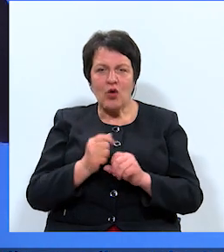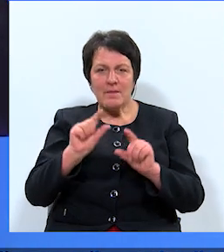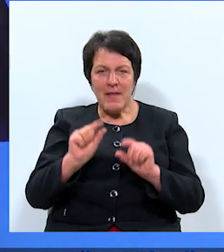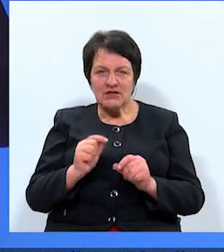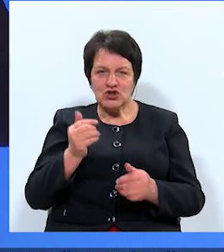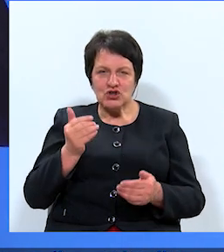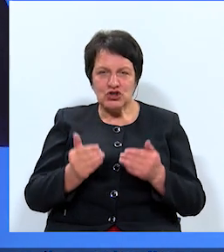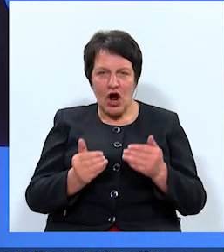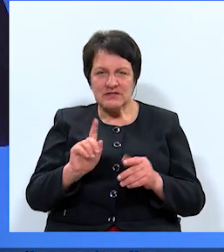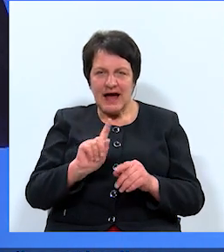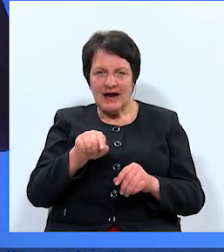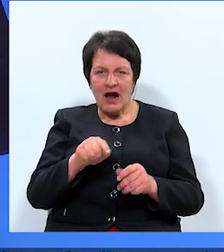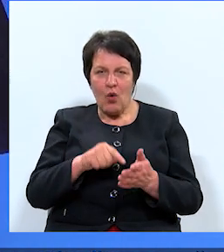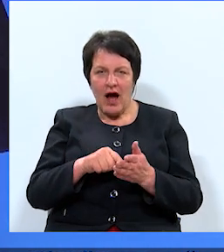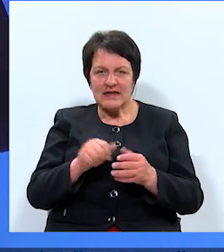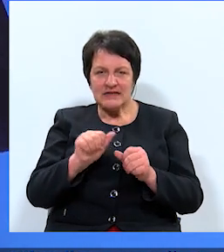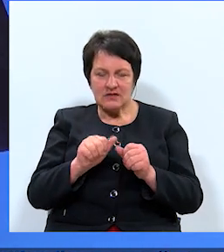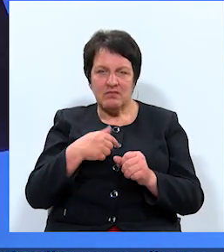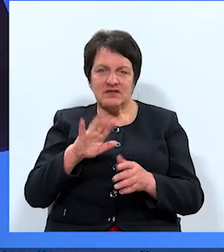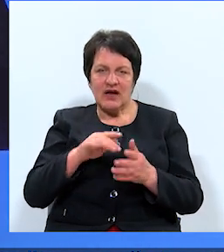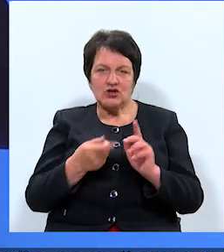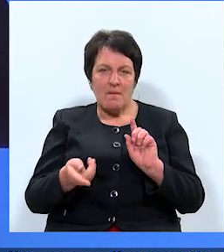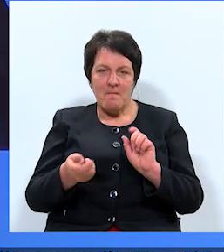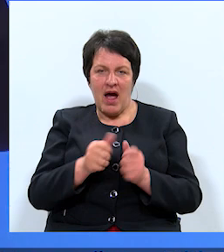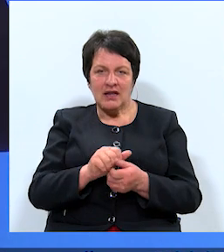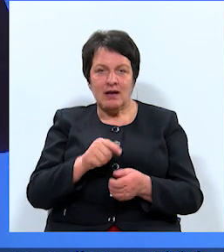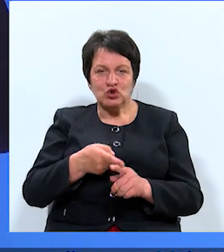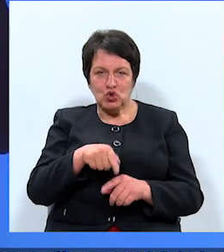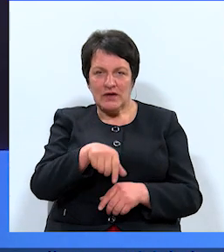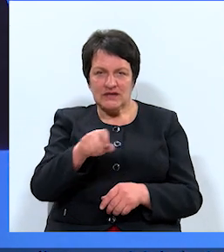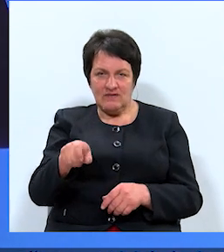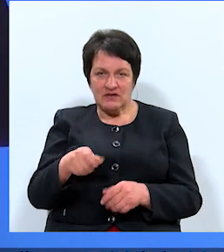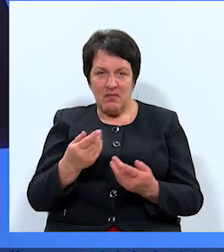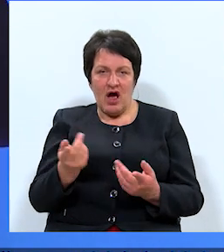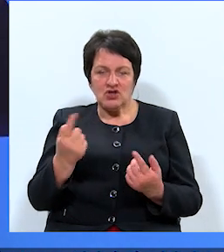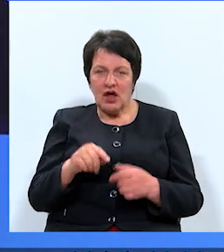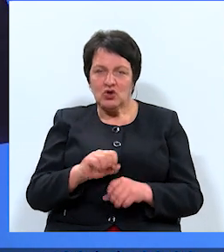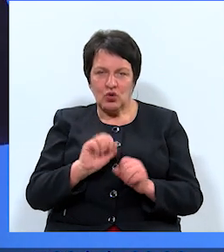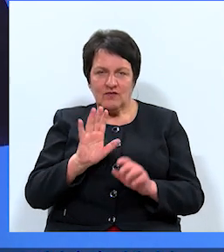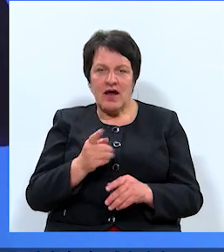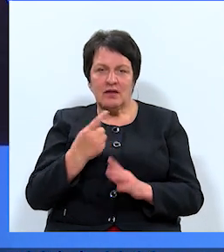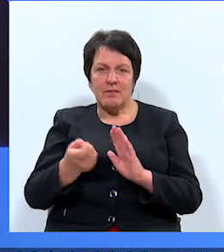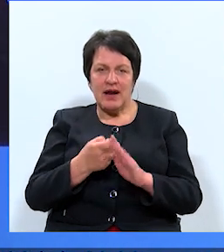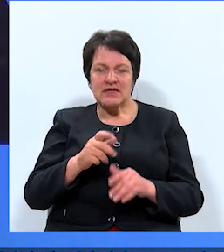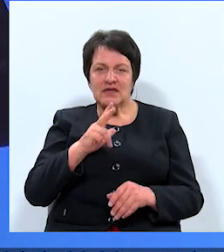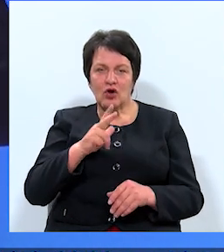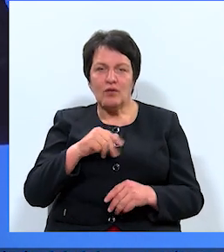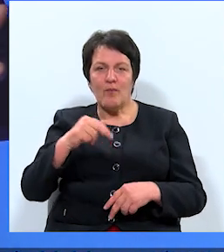radās, ka ir kaut kādas nianses, mēs vienkārši mainījām šos cilvēkus. Pašlaik jūs varat droši prasīt Daugavpilī būvniekiem,